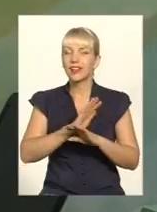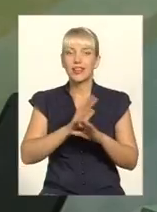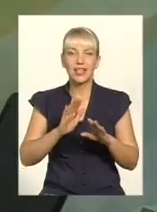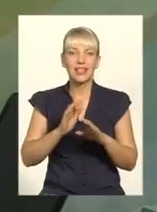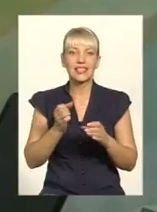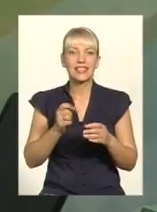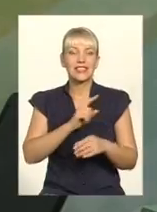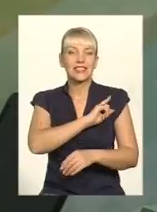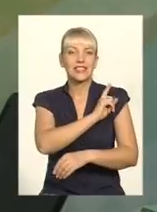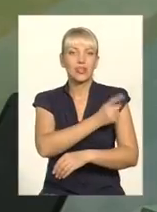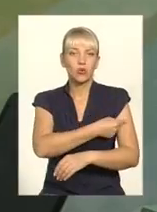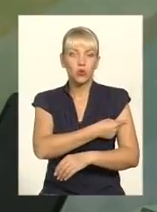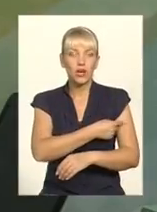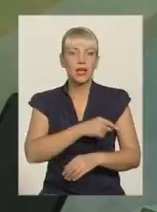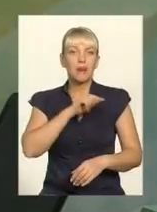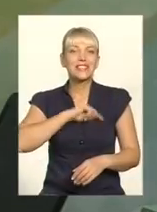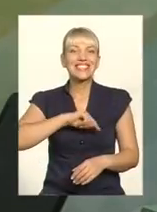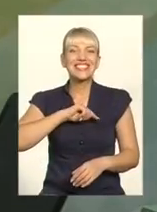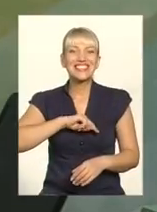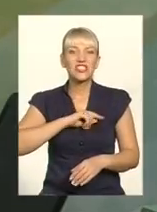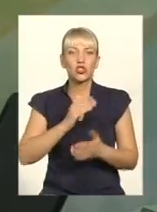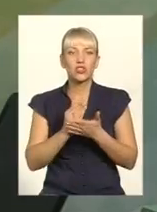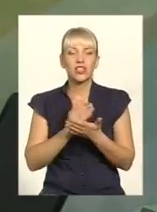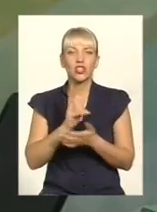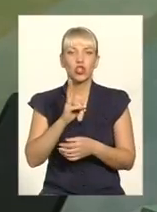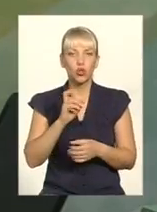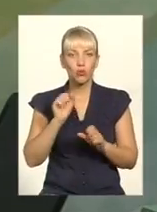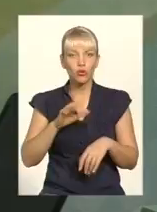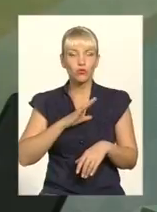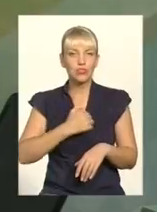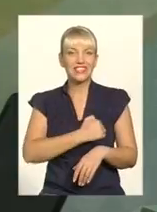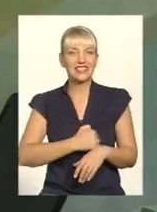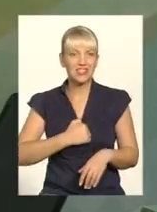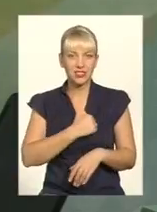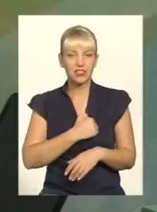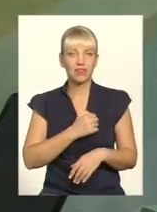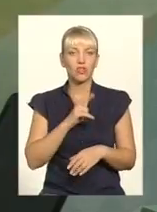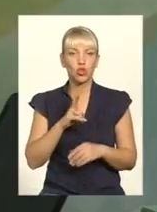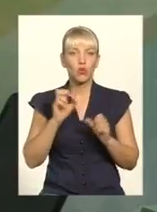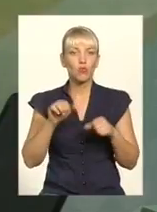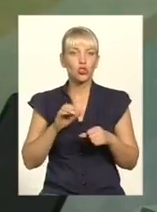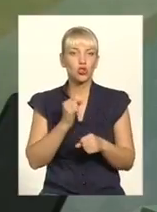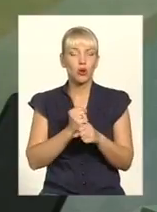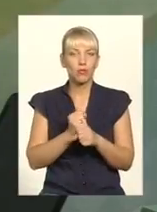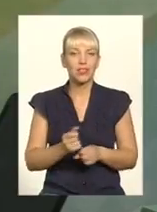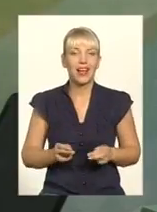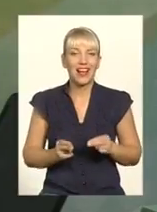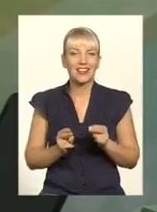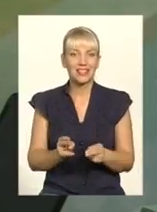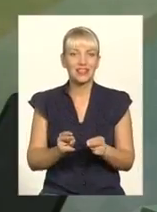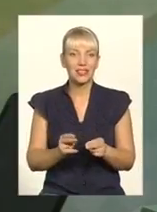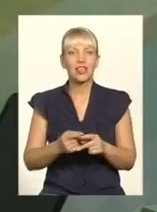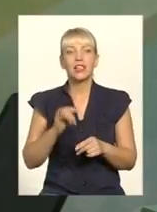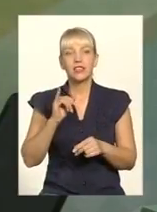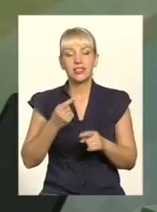які схильні до агресії, які схильні до певних злочинних дій. І от вони, напевне, є тими особами,